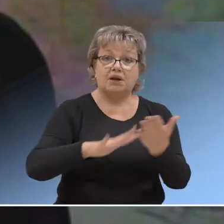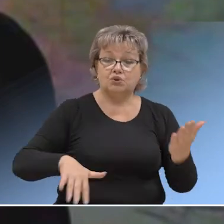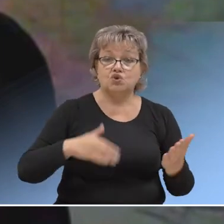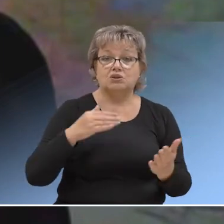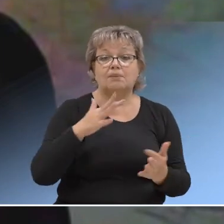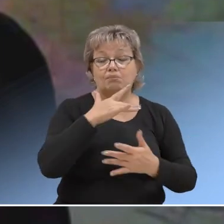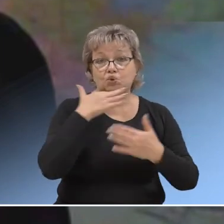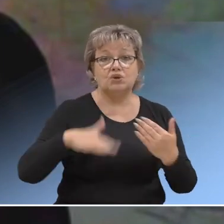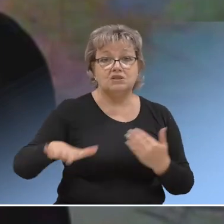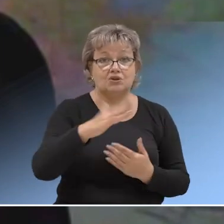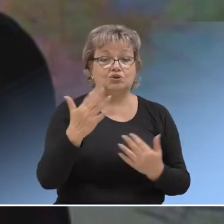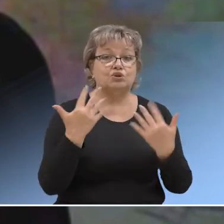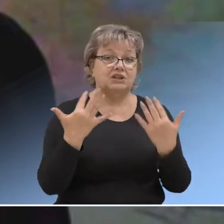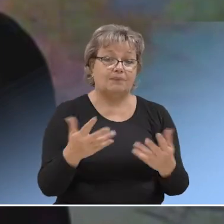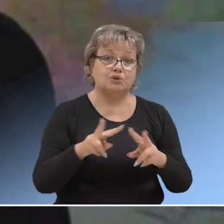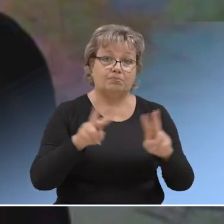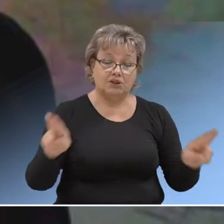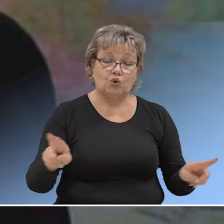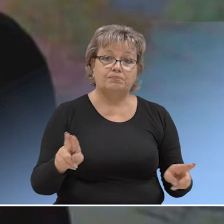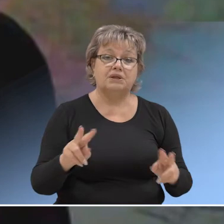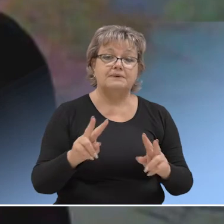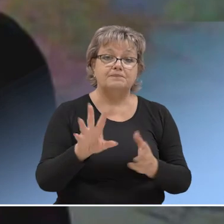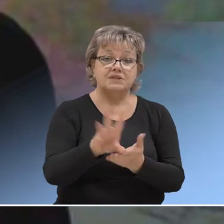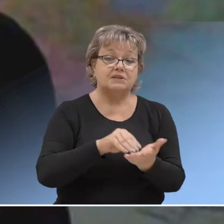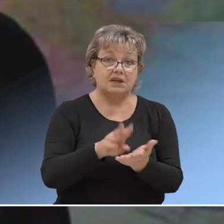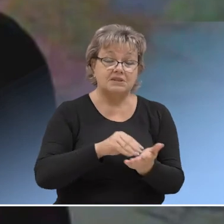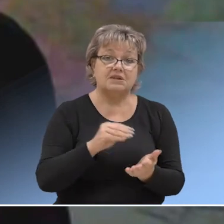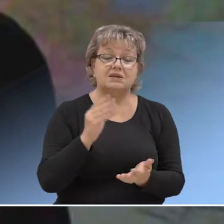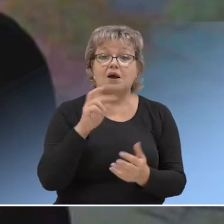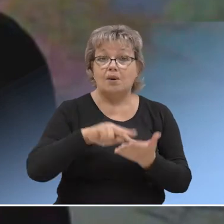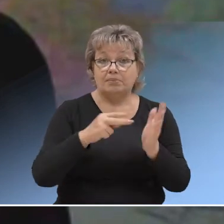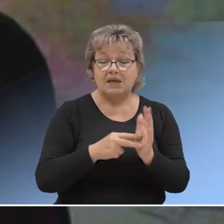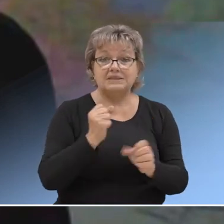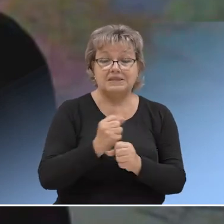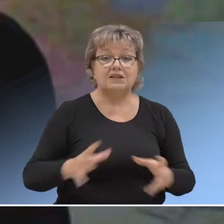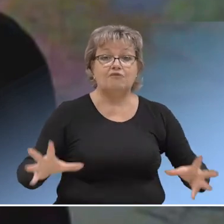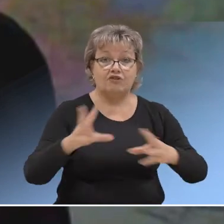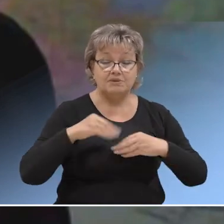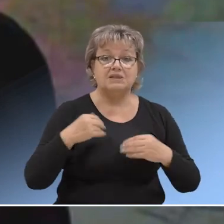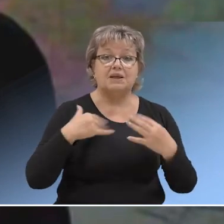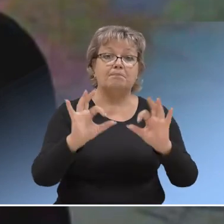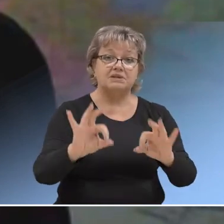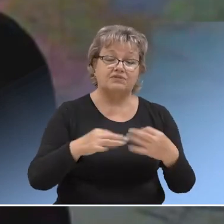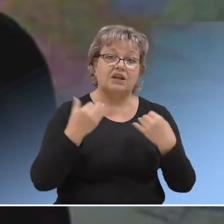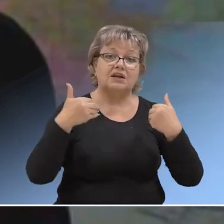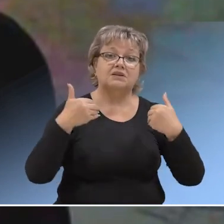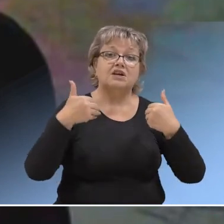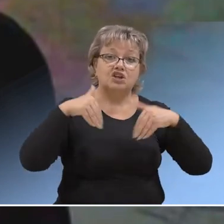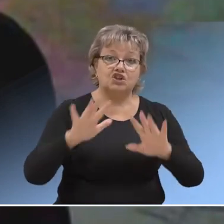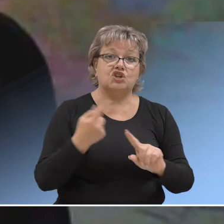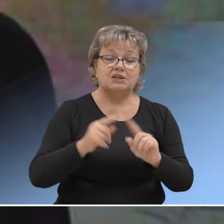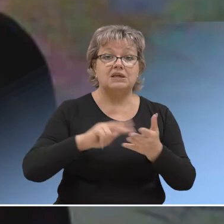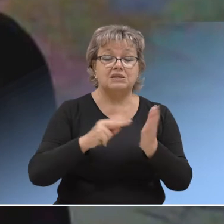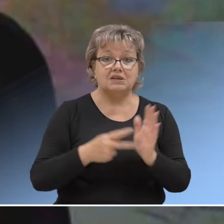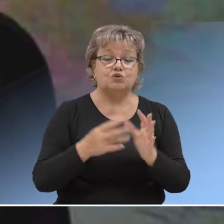продолжена, потому как еще много территорий, которые требуют подобной синхронизации. Но проект «Сделаем вместе» нам позволяет действительно решать вот эти задачи,